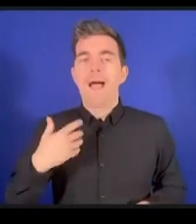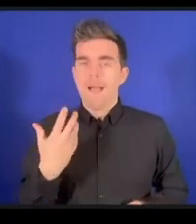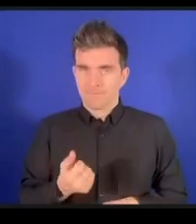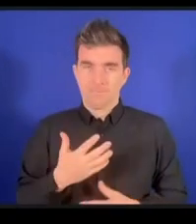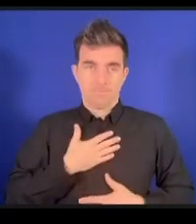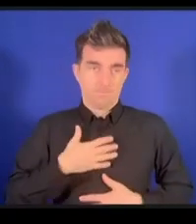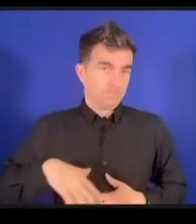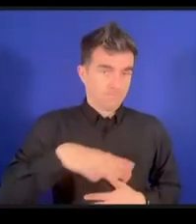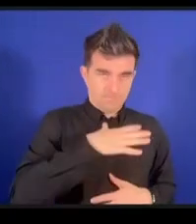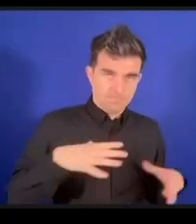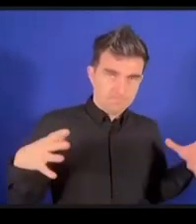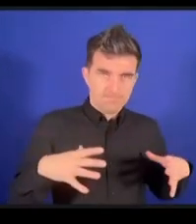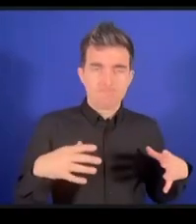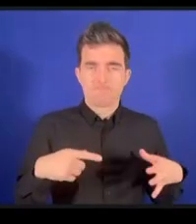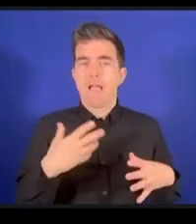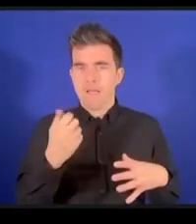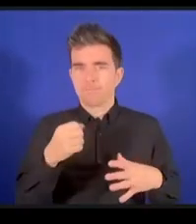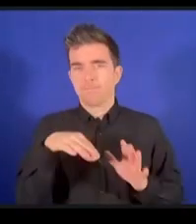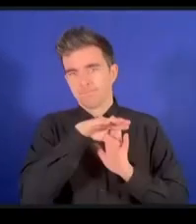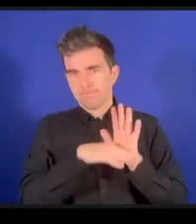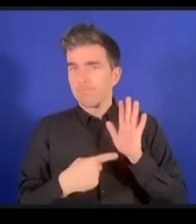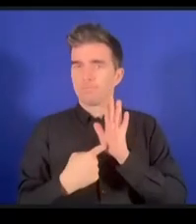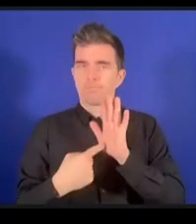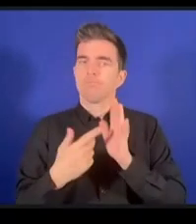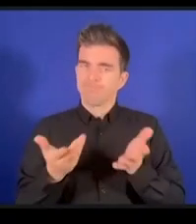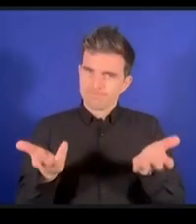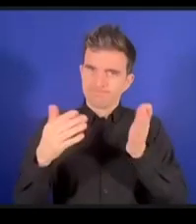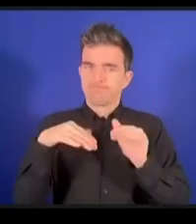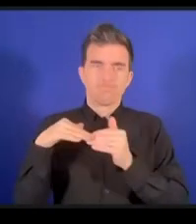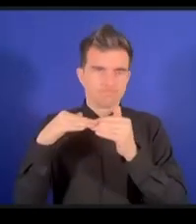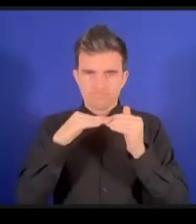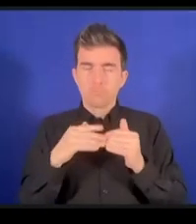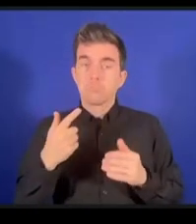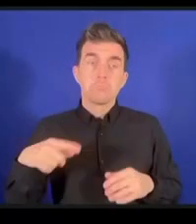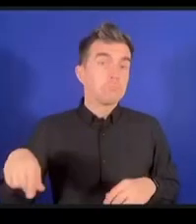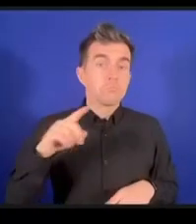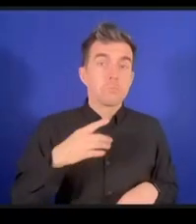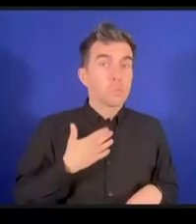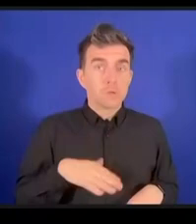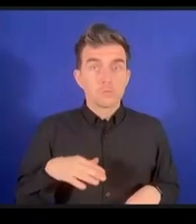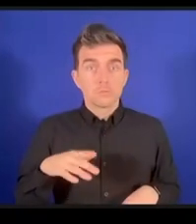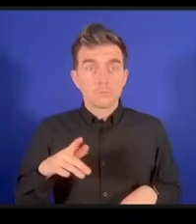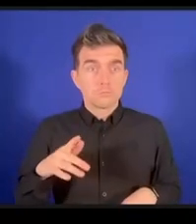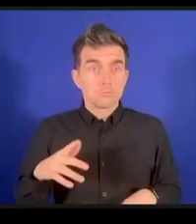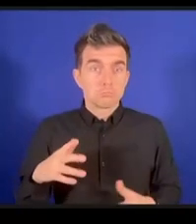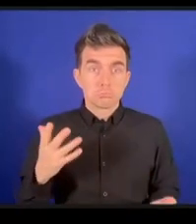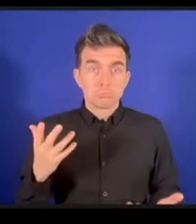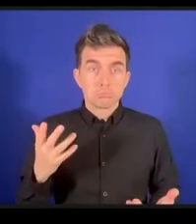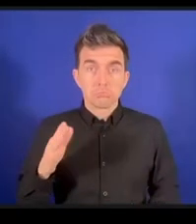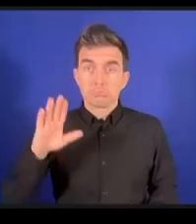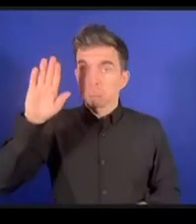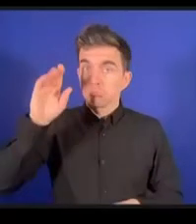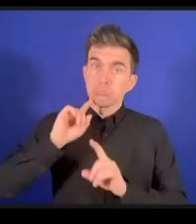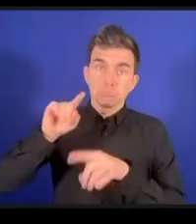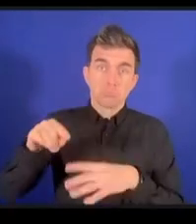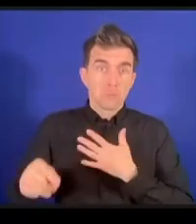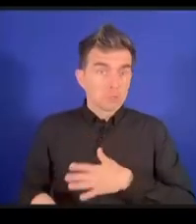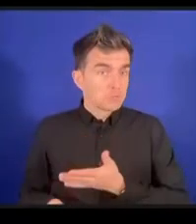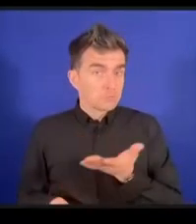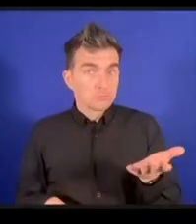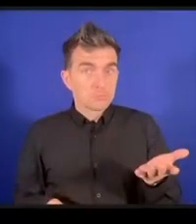ったと思うんですけれども誰かこの質問に答えたいという方あるいは何か言いたいことがあるという方いらっしゃいますか